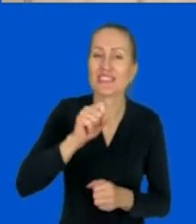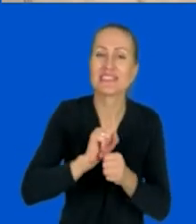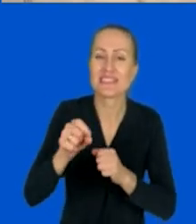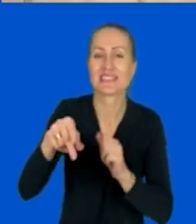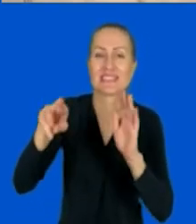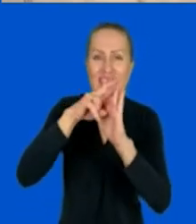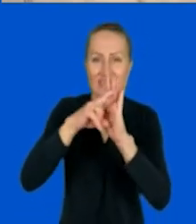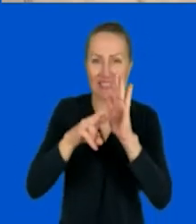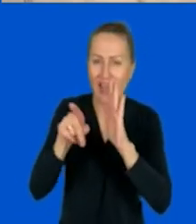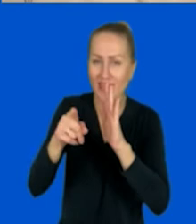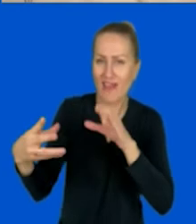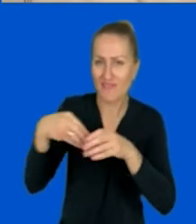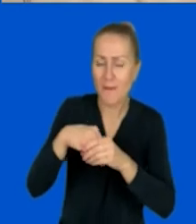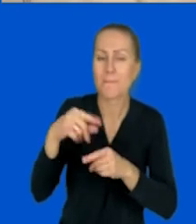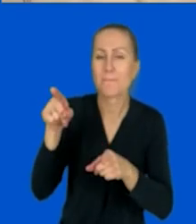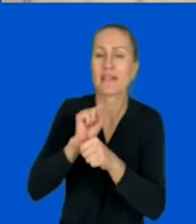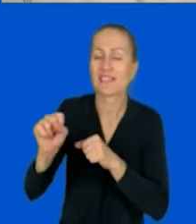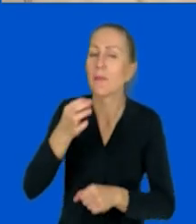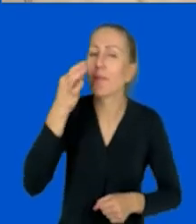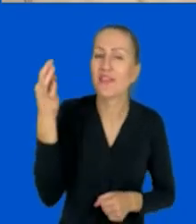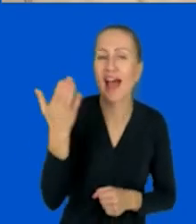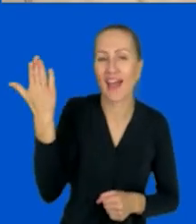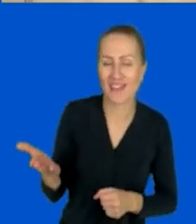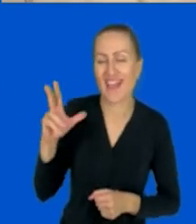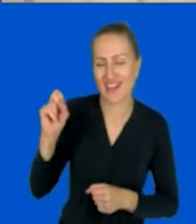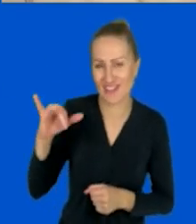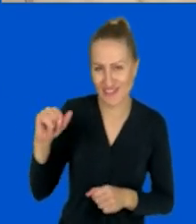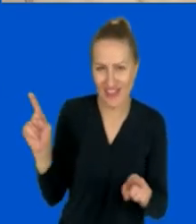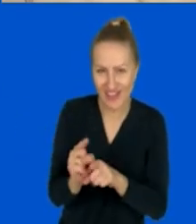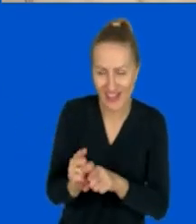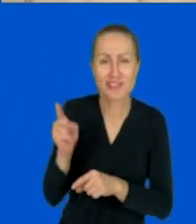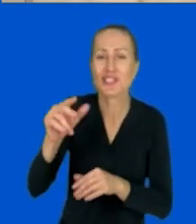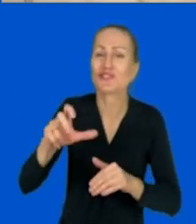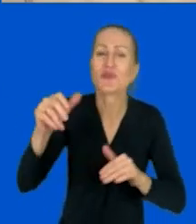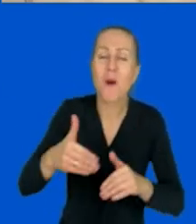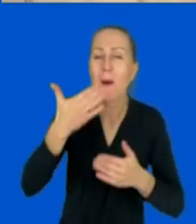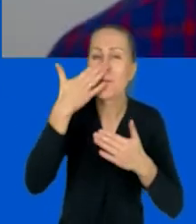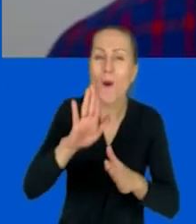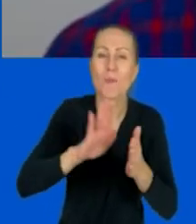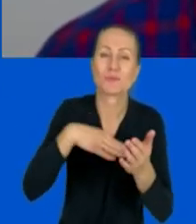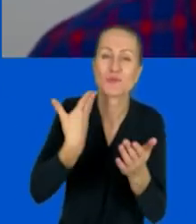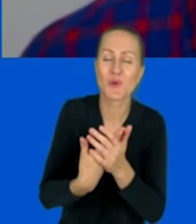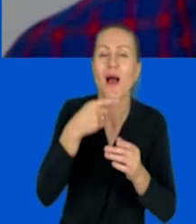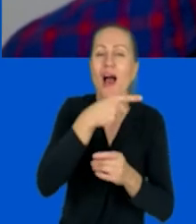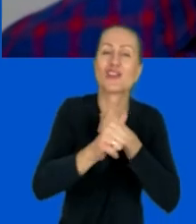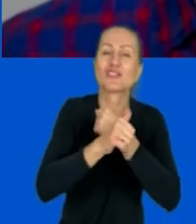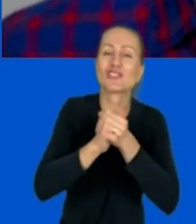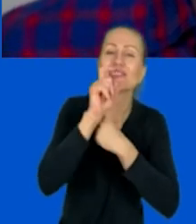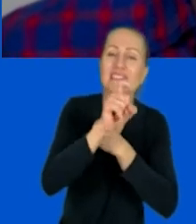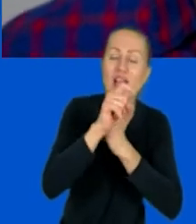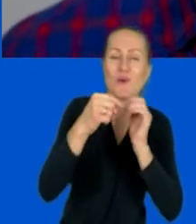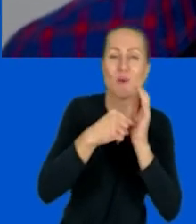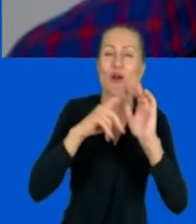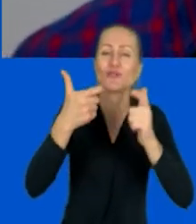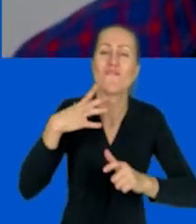to mam tutaj pytanie również od Kasi. Czy mogłabyś dać jakiś przykład tych sześćdziesięciu sekund, od